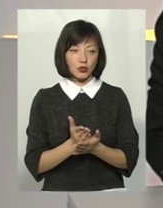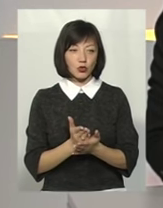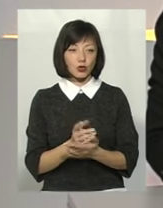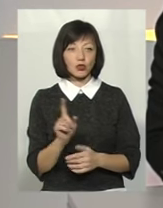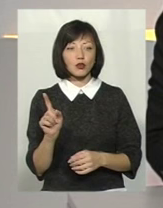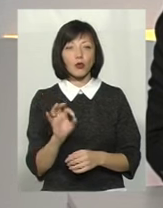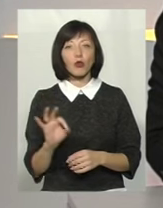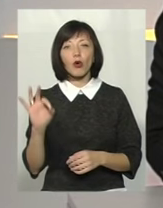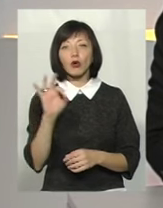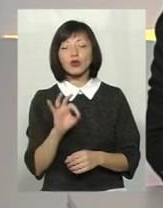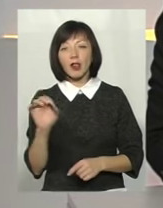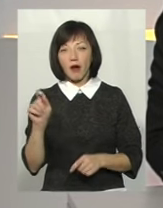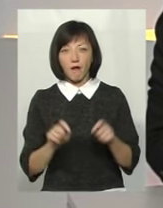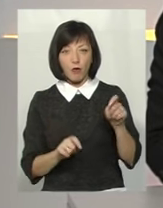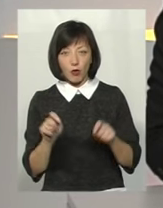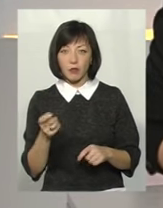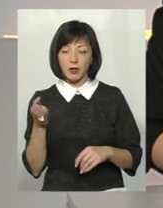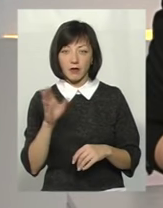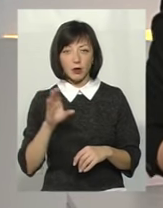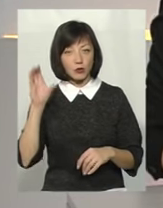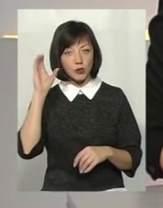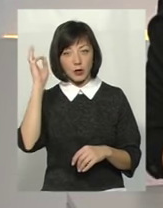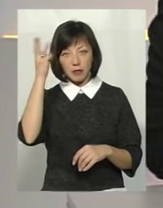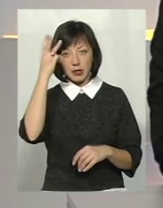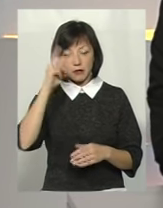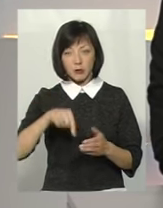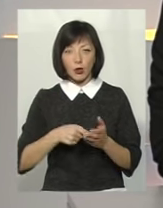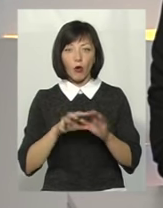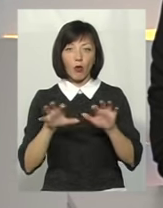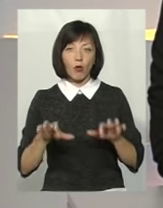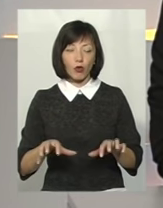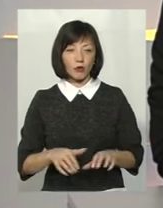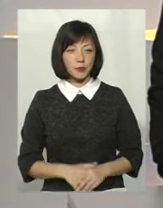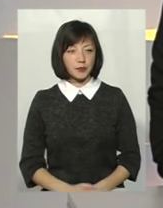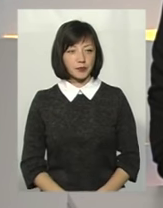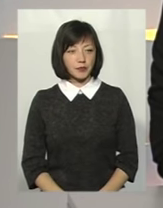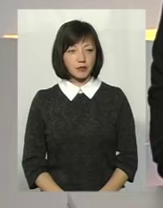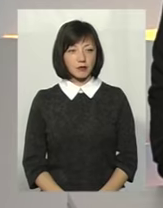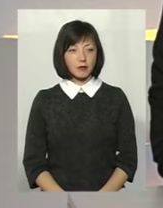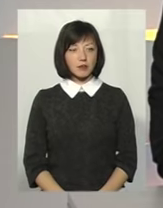Про що йшлося на форумі? Давайте послухаємо Хмельницького міського голову Олександра Семчишина.